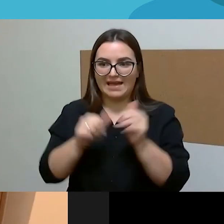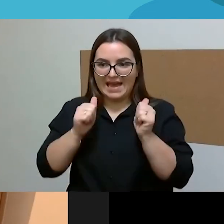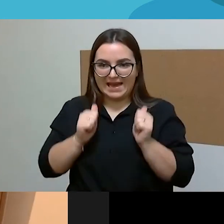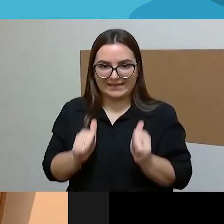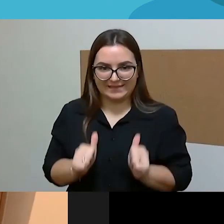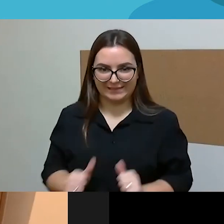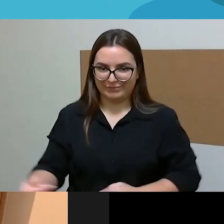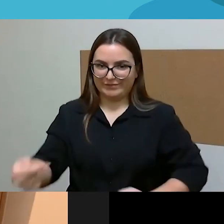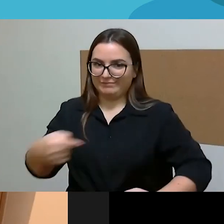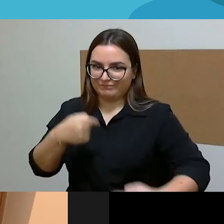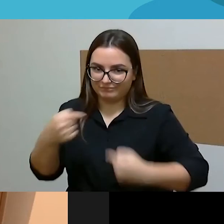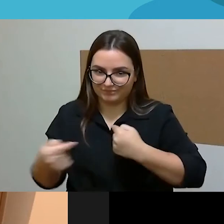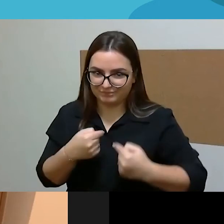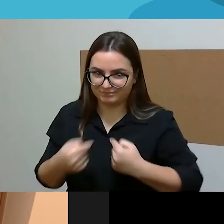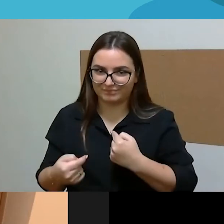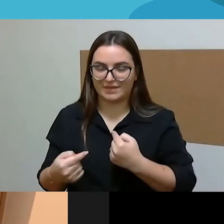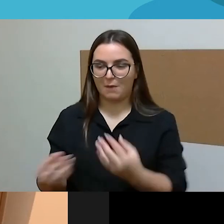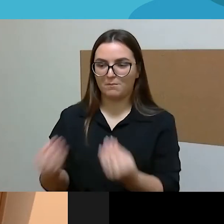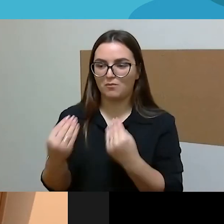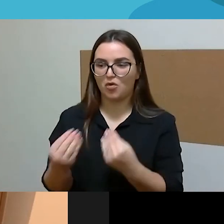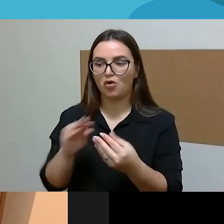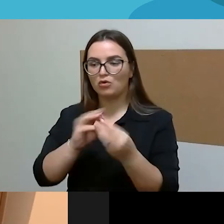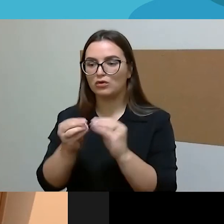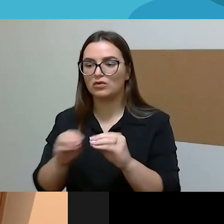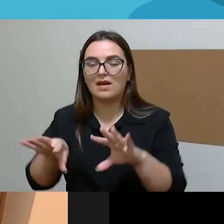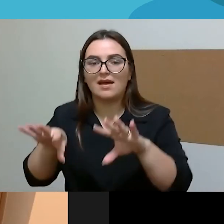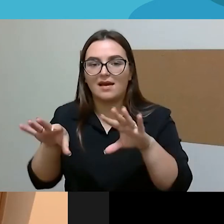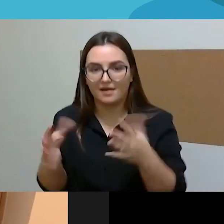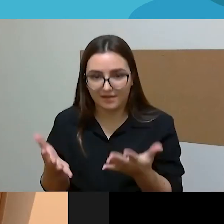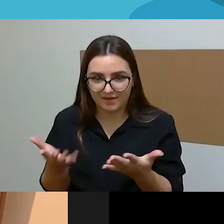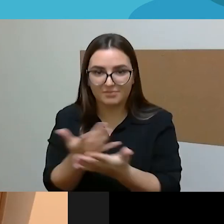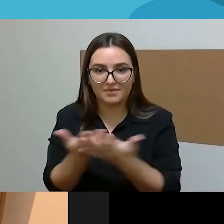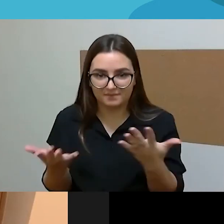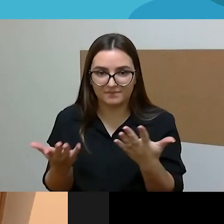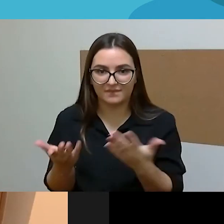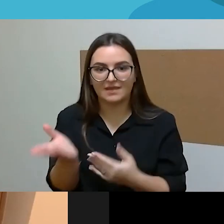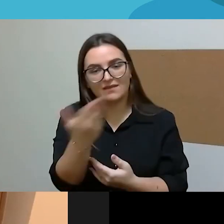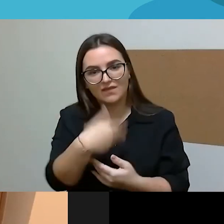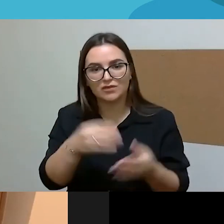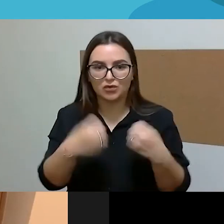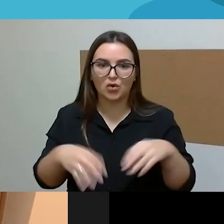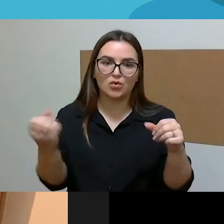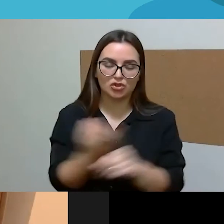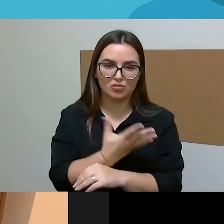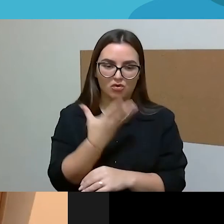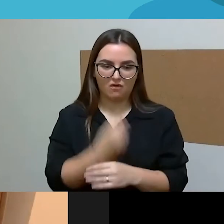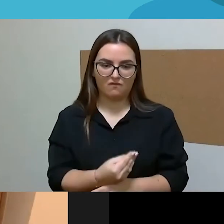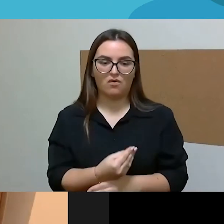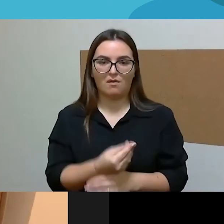pamoko darybų, visi turbūt išmoko paukoti kažkokius savo hobius. Ir